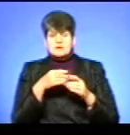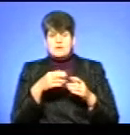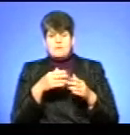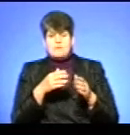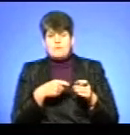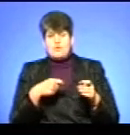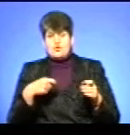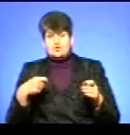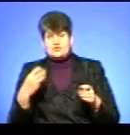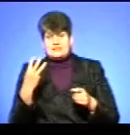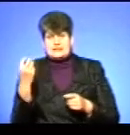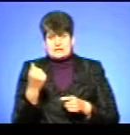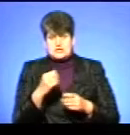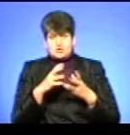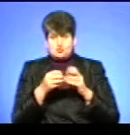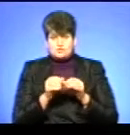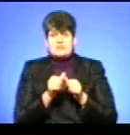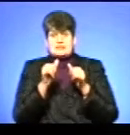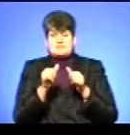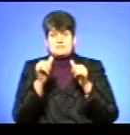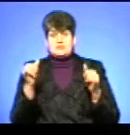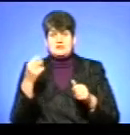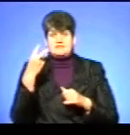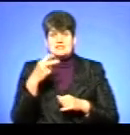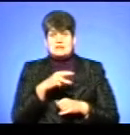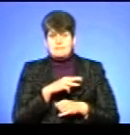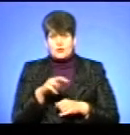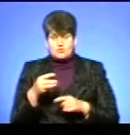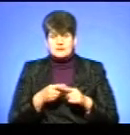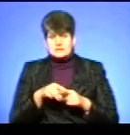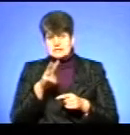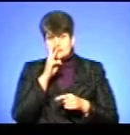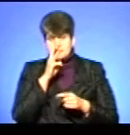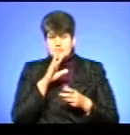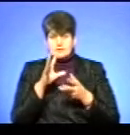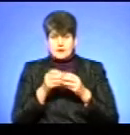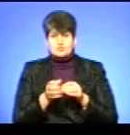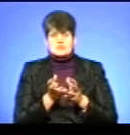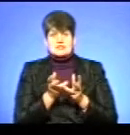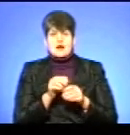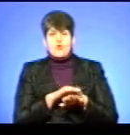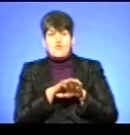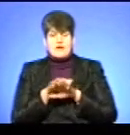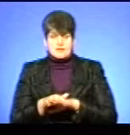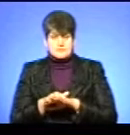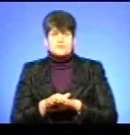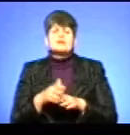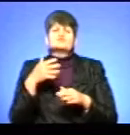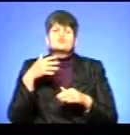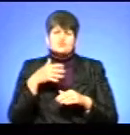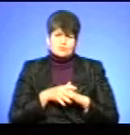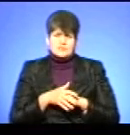три тижні, сума зросла до 20 мільйонів, це заробітна плата разом із нарахуваннями. Зрозуміло,